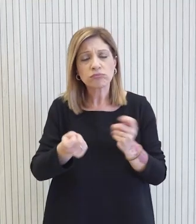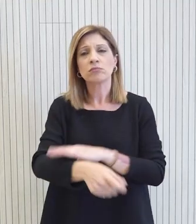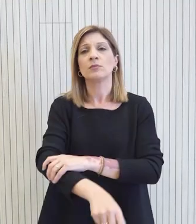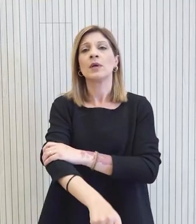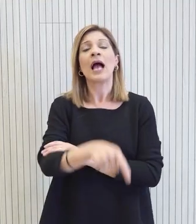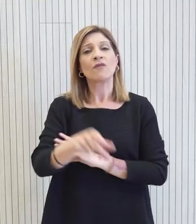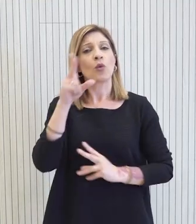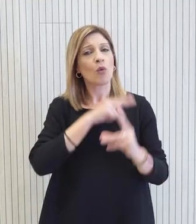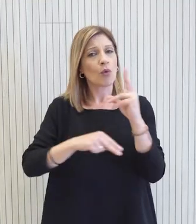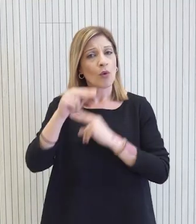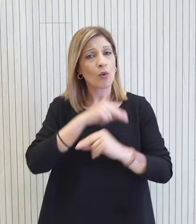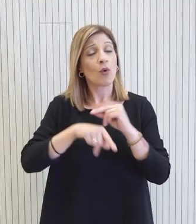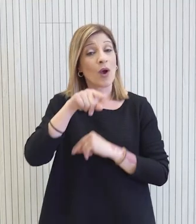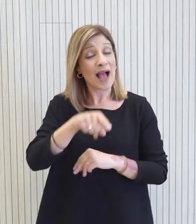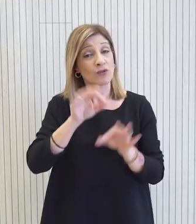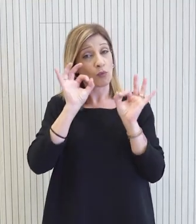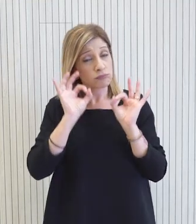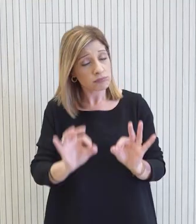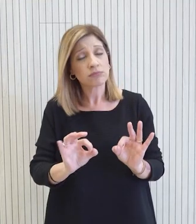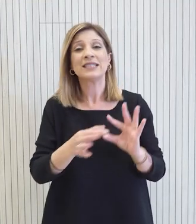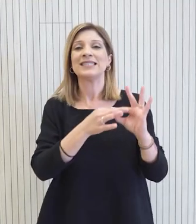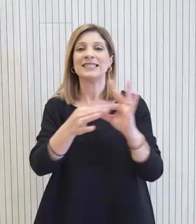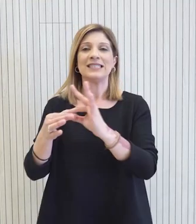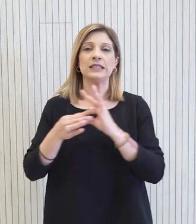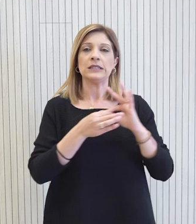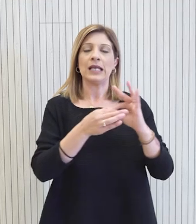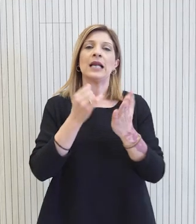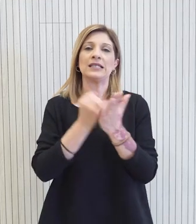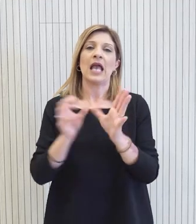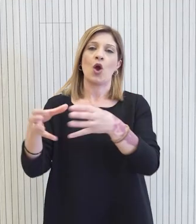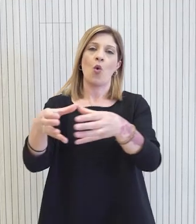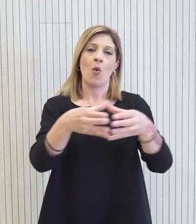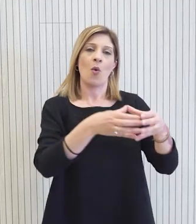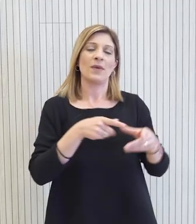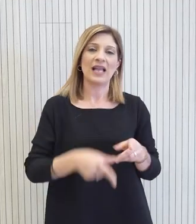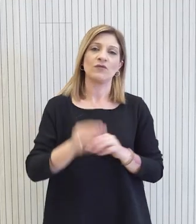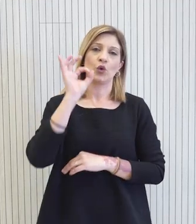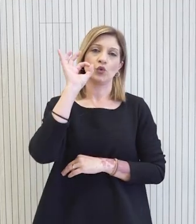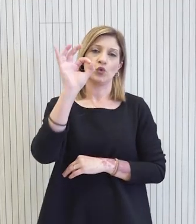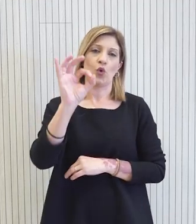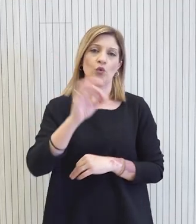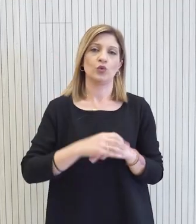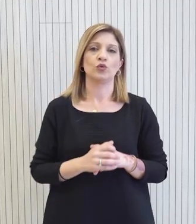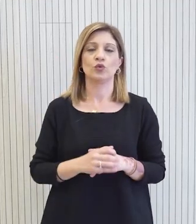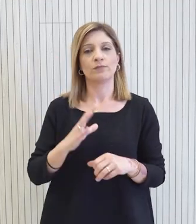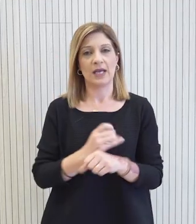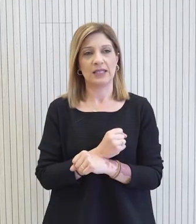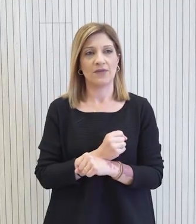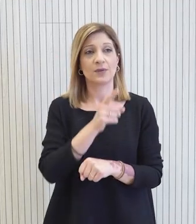αυτοδιοίκησης και είναι ακριβώς μέσα από αυτήν συνεργασία και με τις πολιτικές δυνάμεις που αυτός ο στόχος μπορεί να καταστεί ακόμη πιο ευχητός.